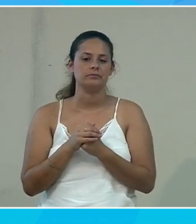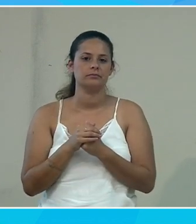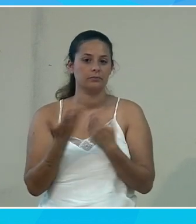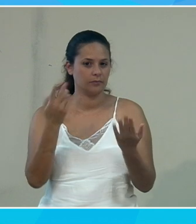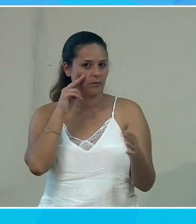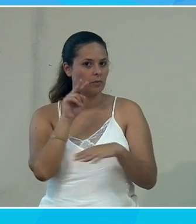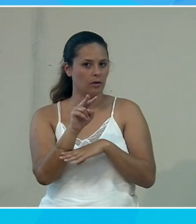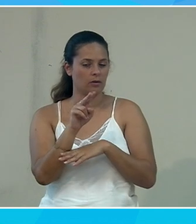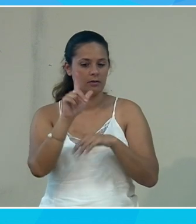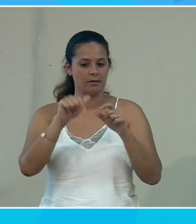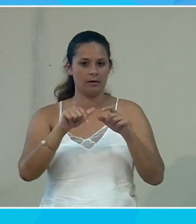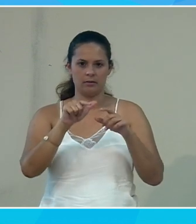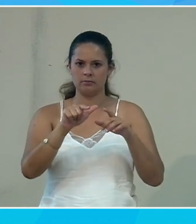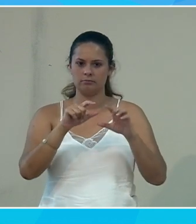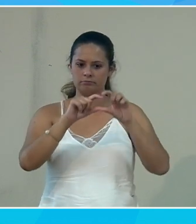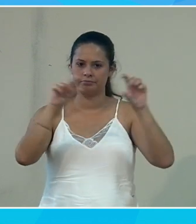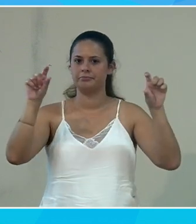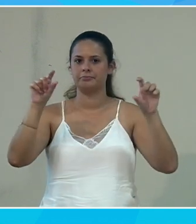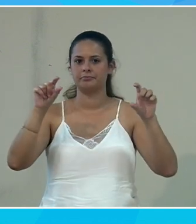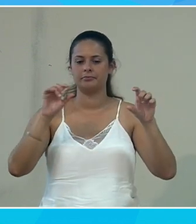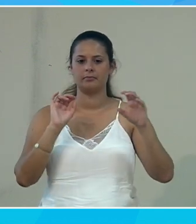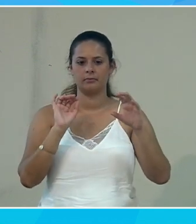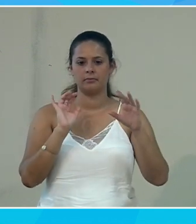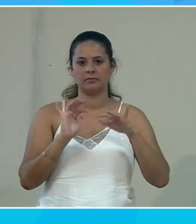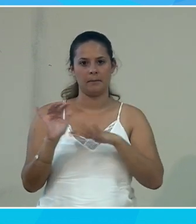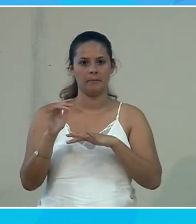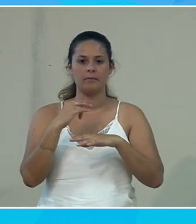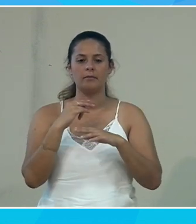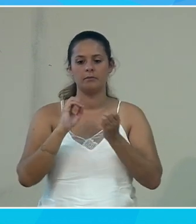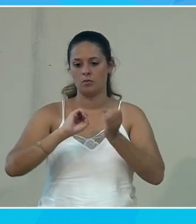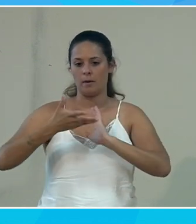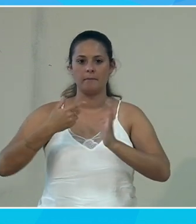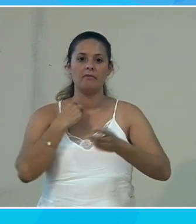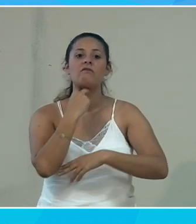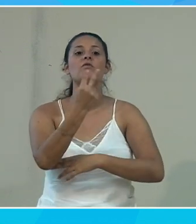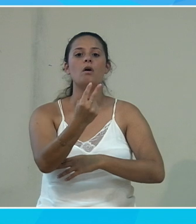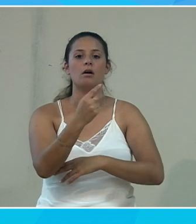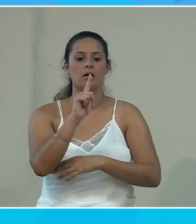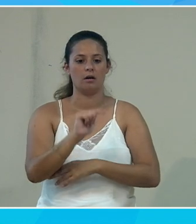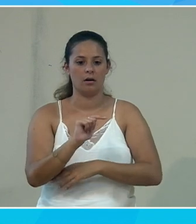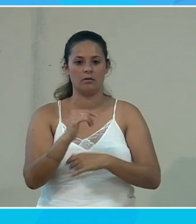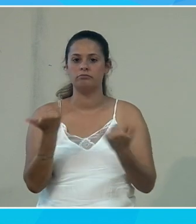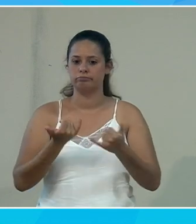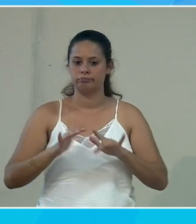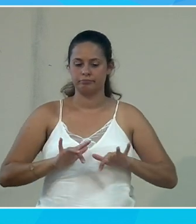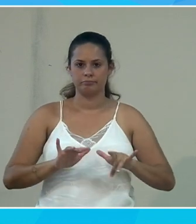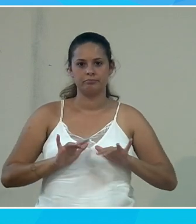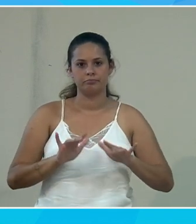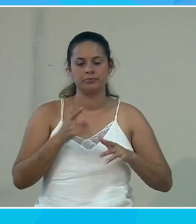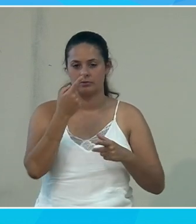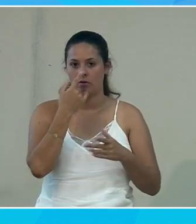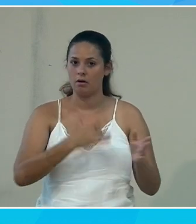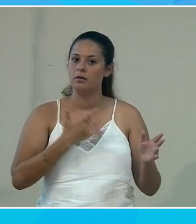vous voyez, je suis dans un champ de saisie d'une page web, j'ai dicté à la voix l'information et je n pas eu à utiliser mon clavier. Donc, en fait, ce qui est